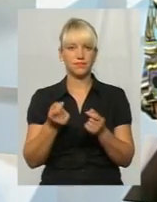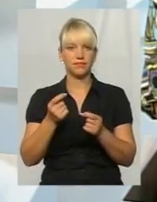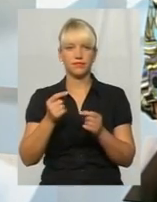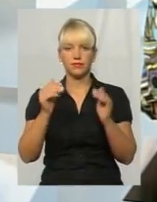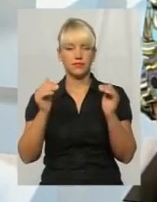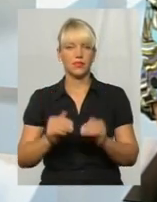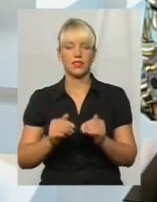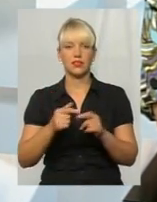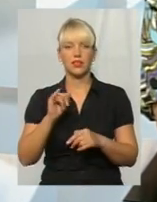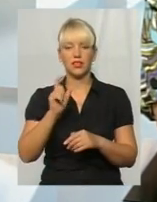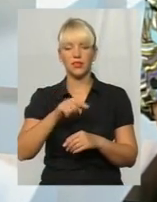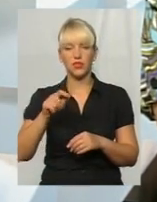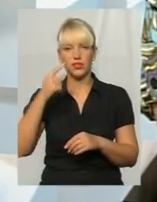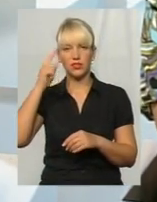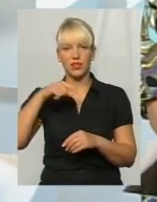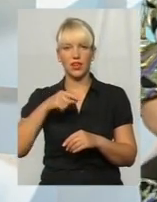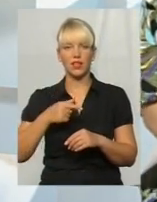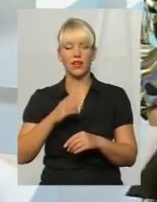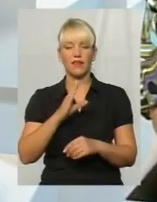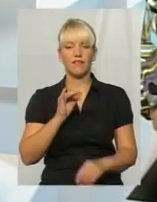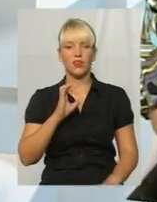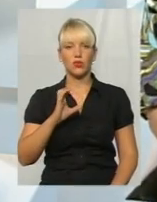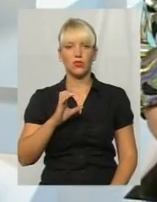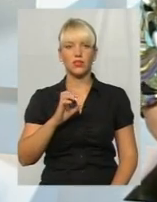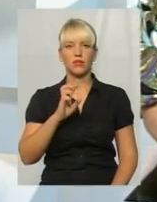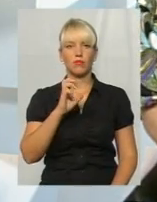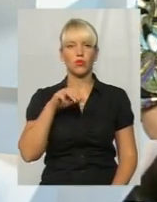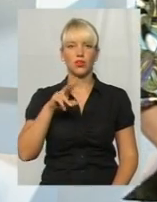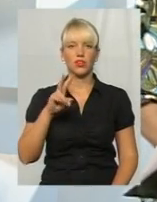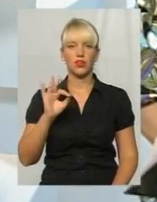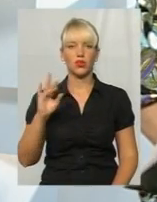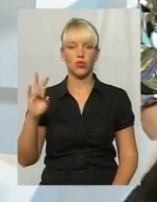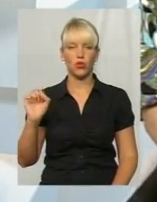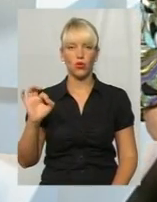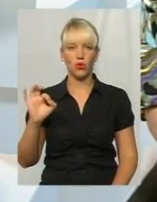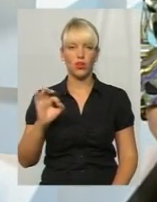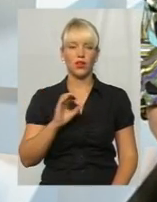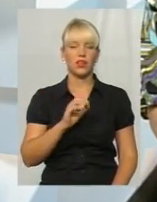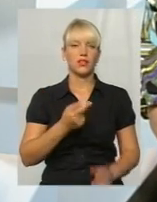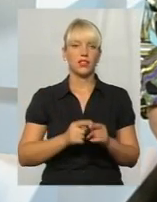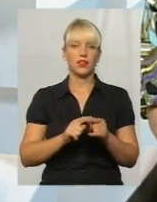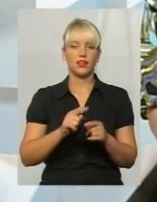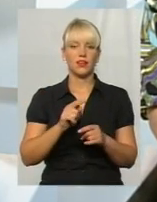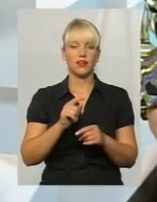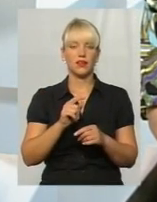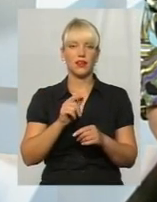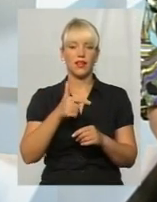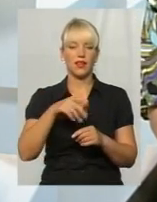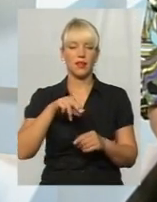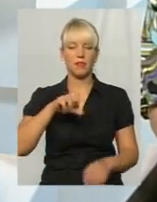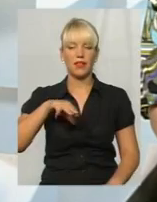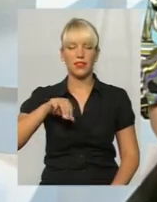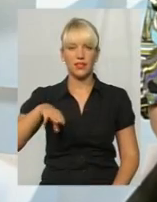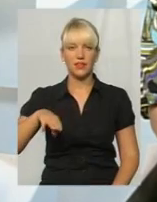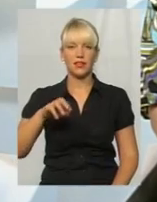вірус гепатиту A, Боткіна. І про ризики, які несе гепатит